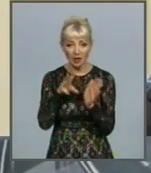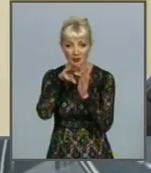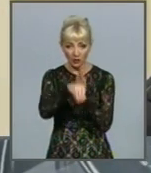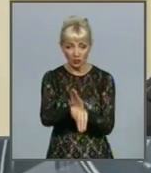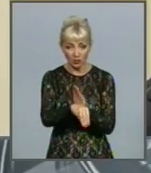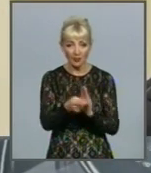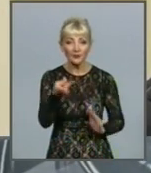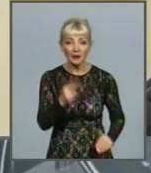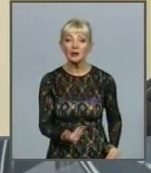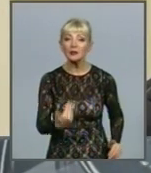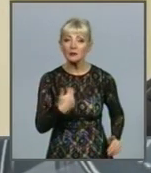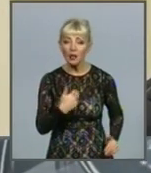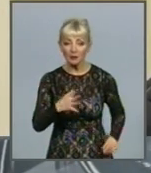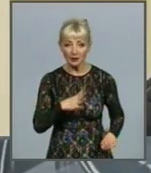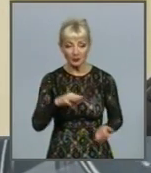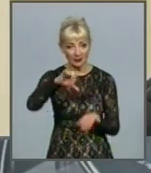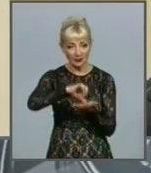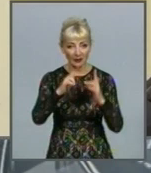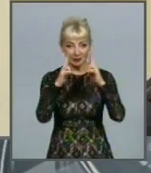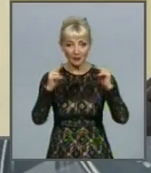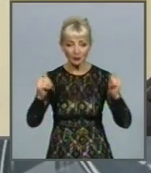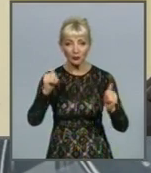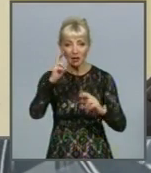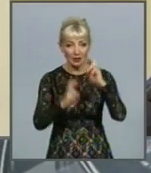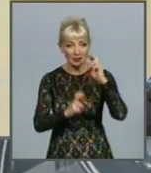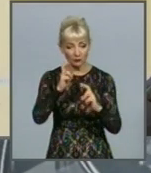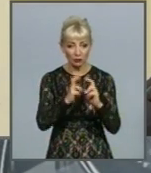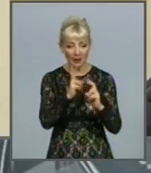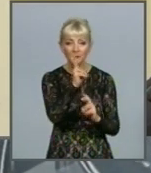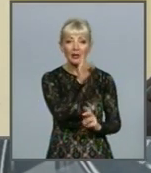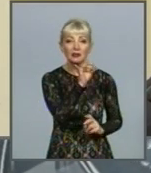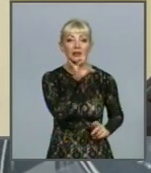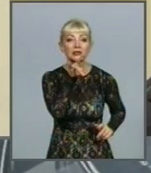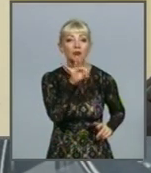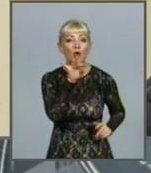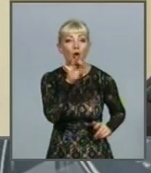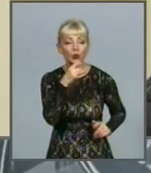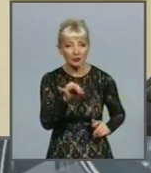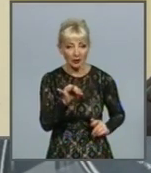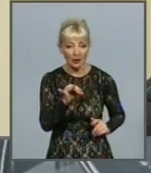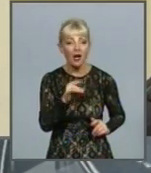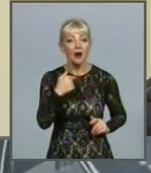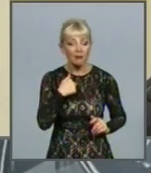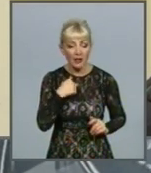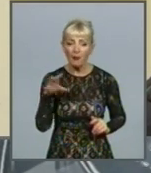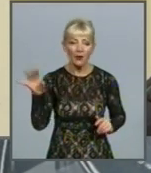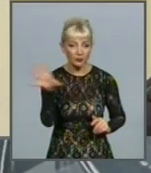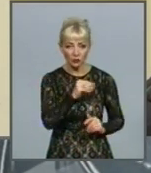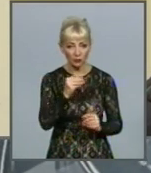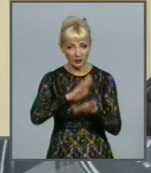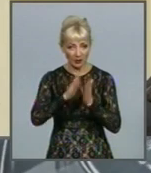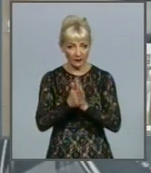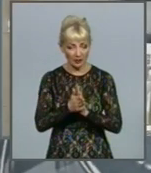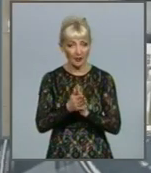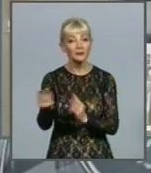був представник Дніпропетровського заводу кислородного. Ми з ним обо всьому договорились. Вони нам дадуть в аренду